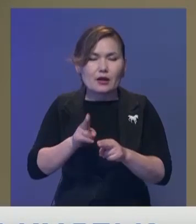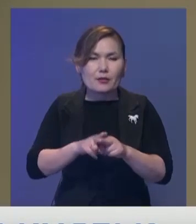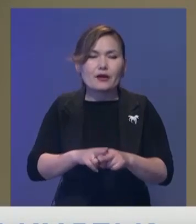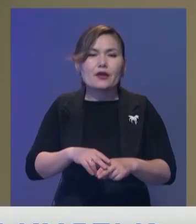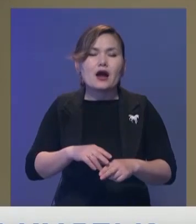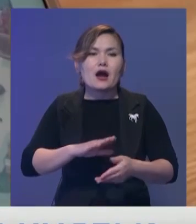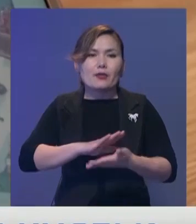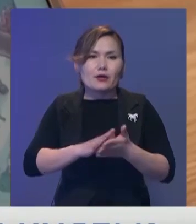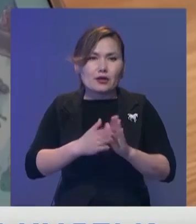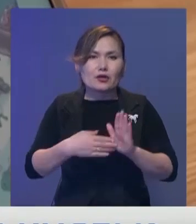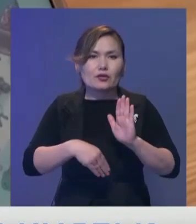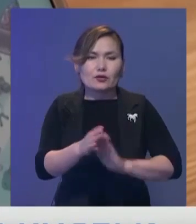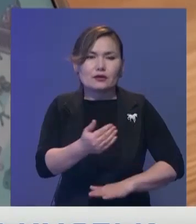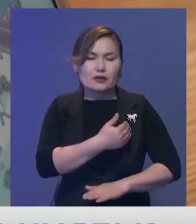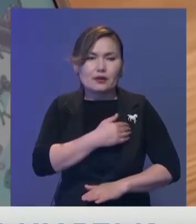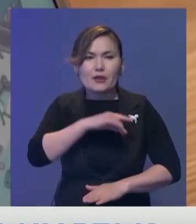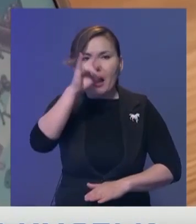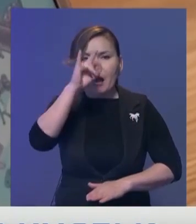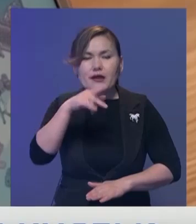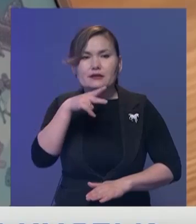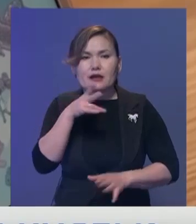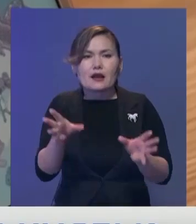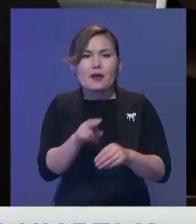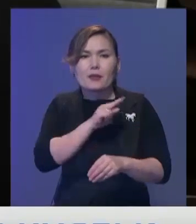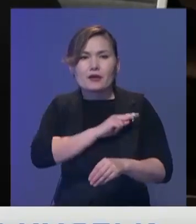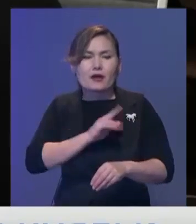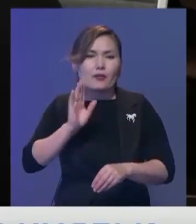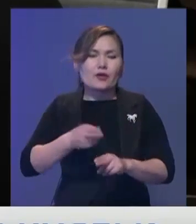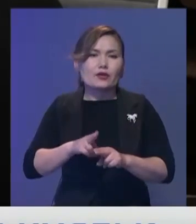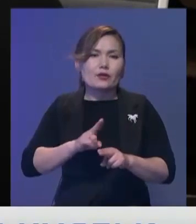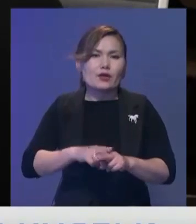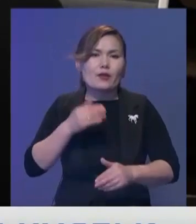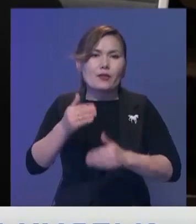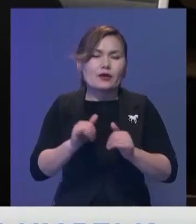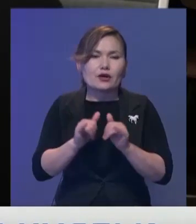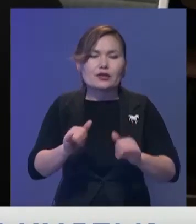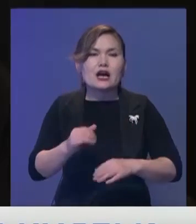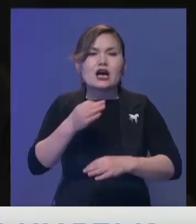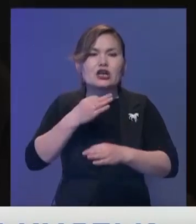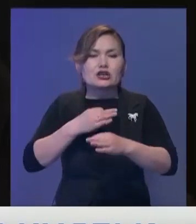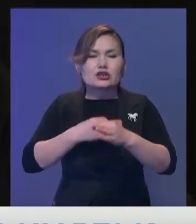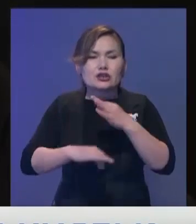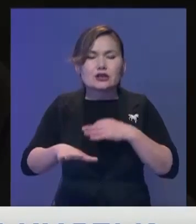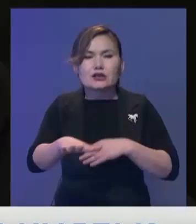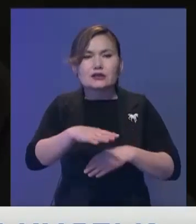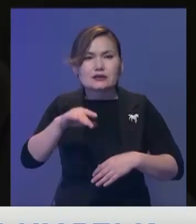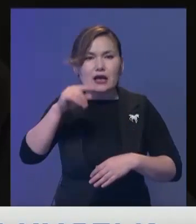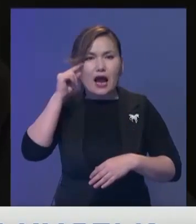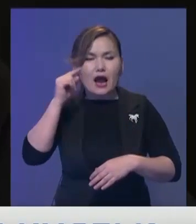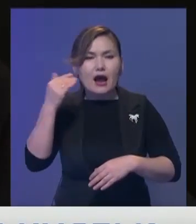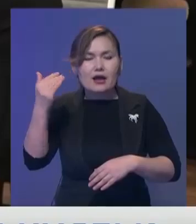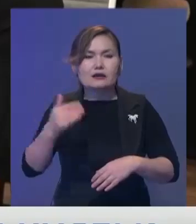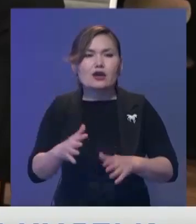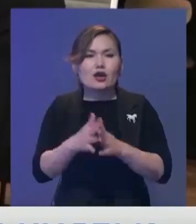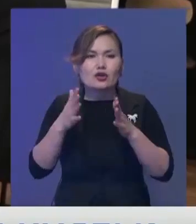мұндағы әлі өттік көреміз. Қазақстан мен үнті мақтастық тек Кореядағы ғана емес, сонымен қатар шығыс Азиядағы ең әрі айтий компанияға да